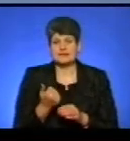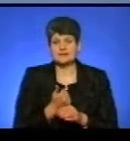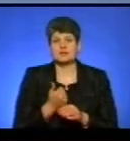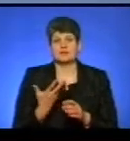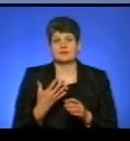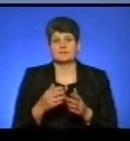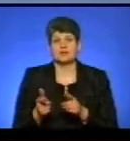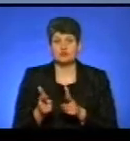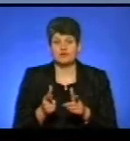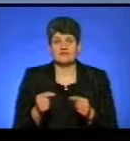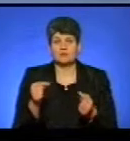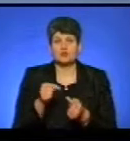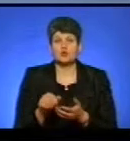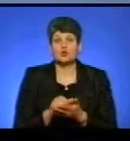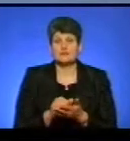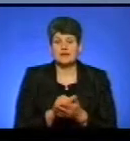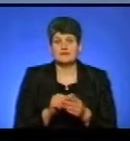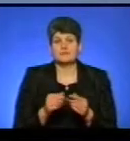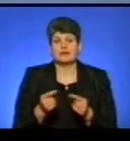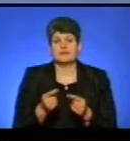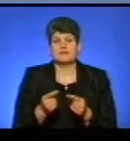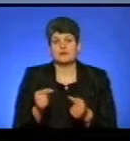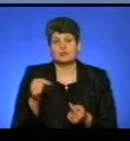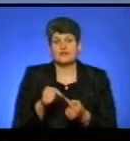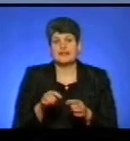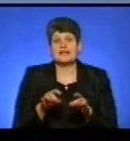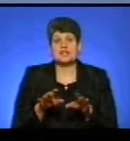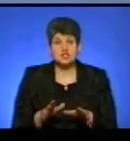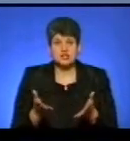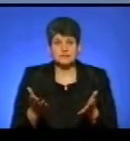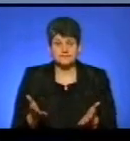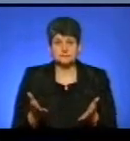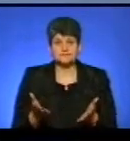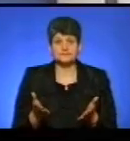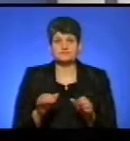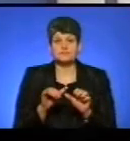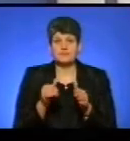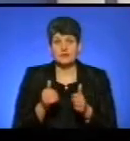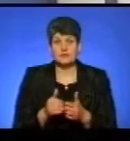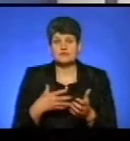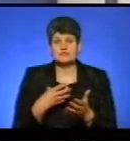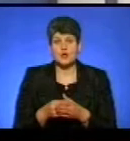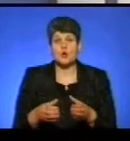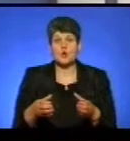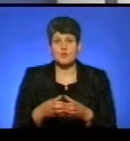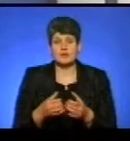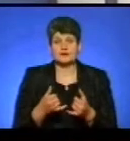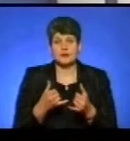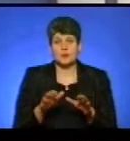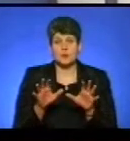формування відповідних рішень, формування відповідних комісій. І хоча б так, формування навіть своєї команди для голови,